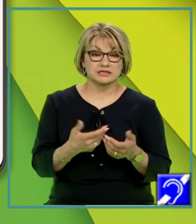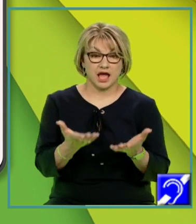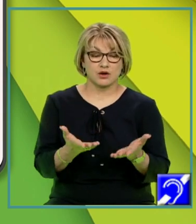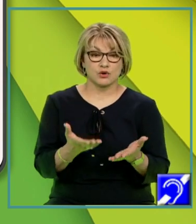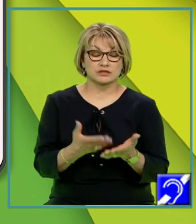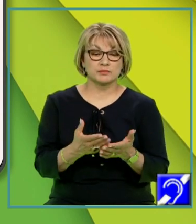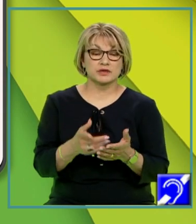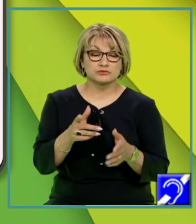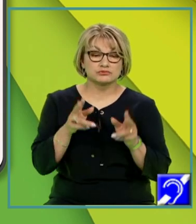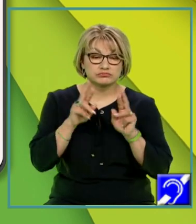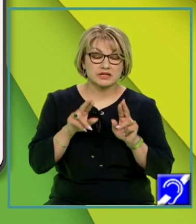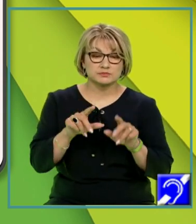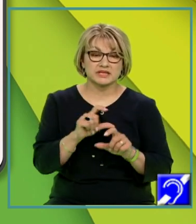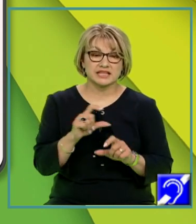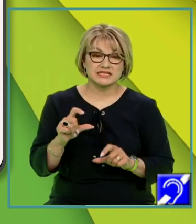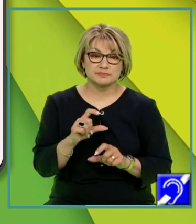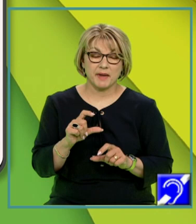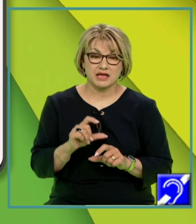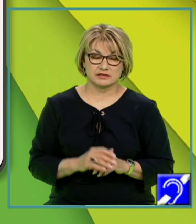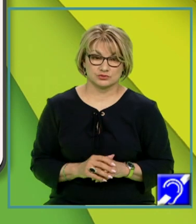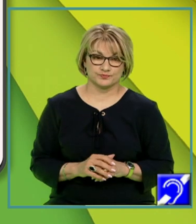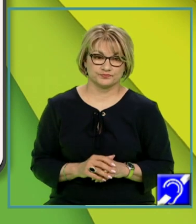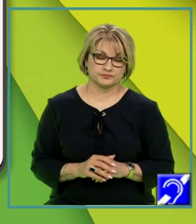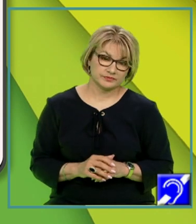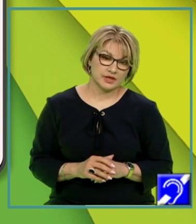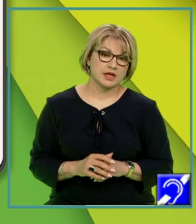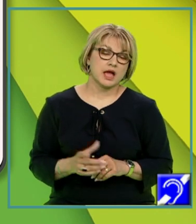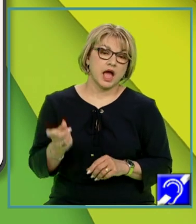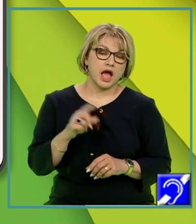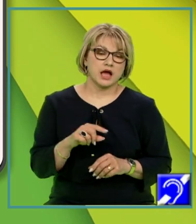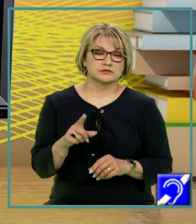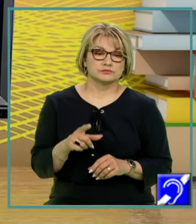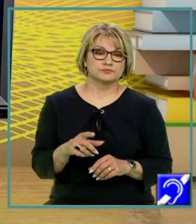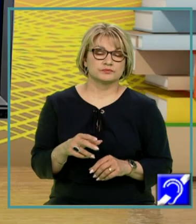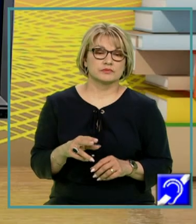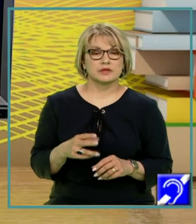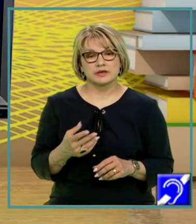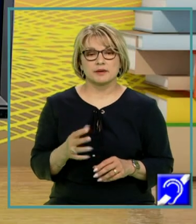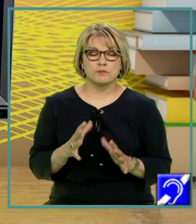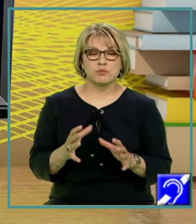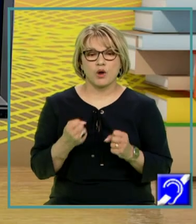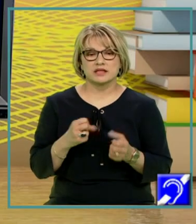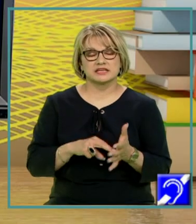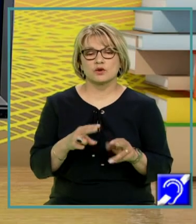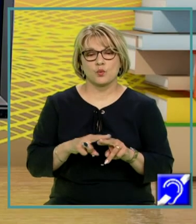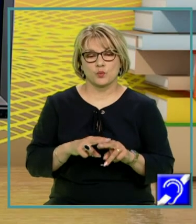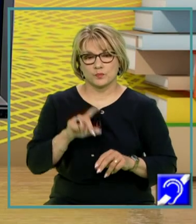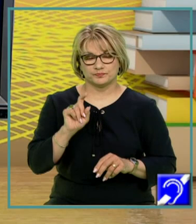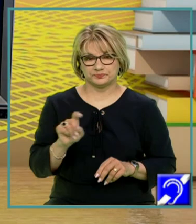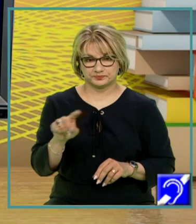de spațiu. Acum, pentru a spune două vorbe și despre o posibilă rezolvare, desigur, poziția